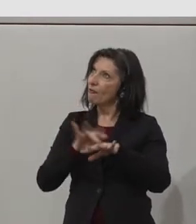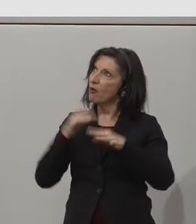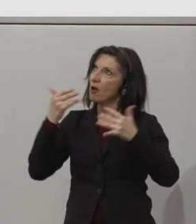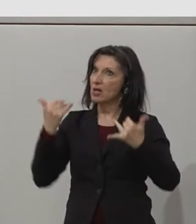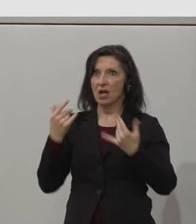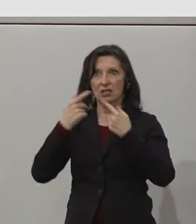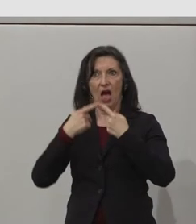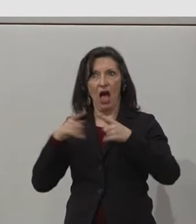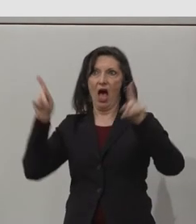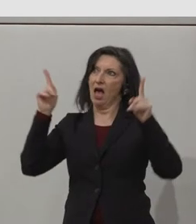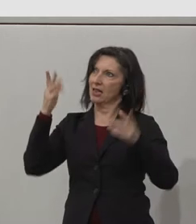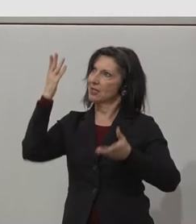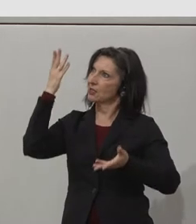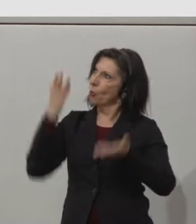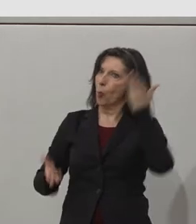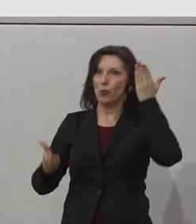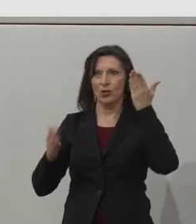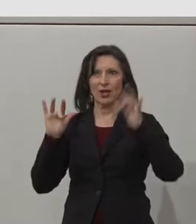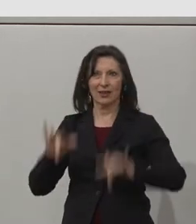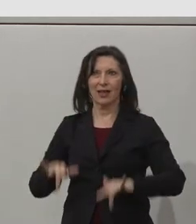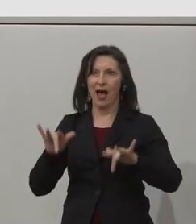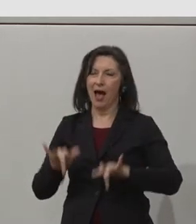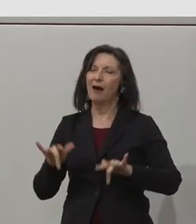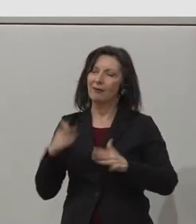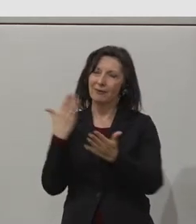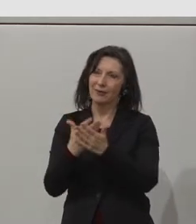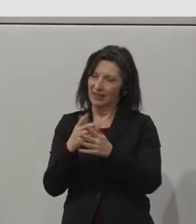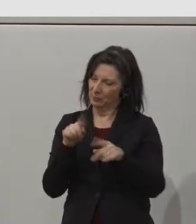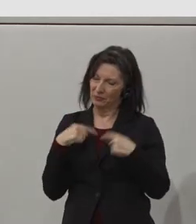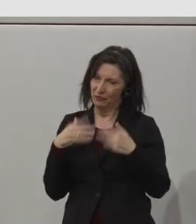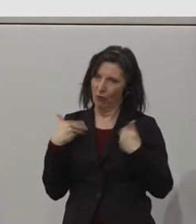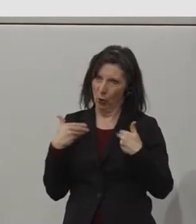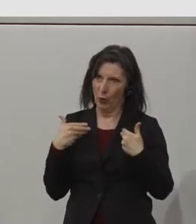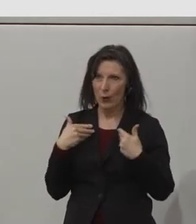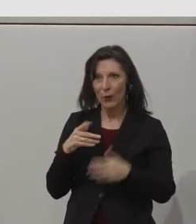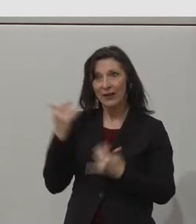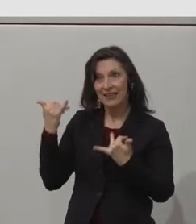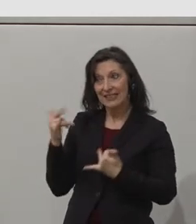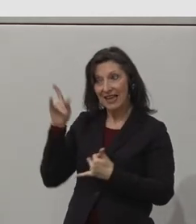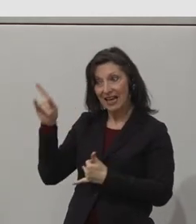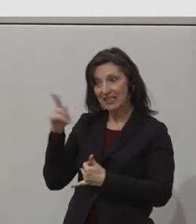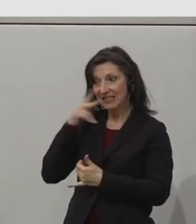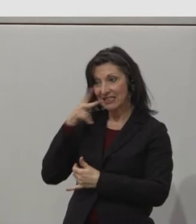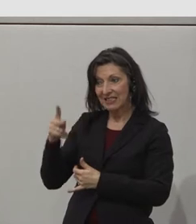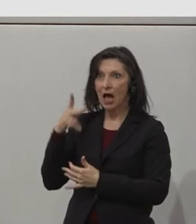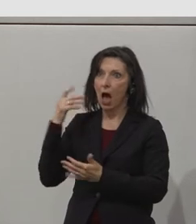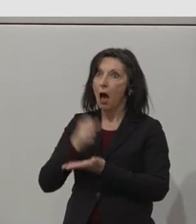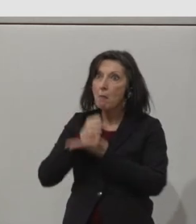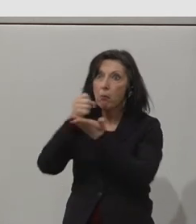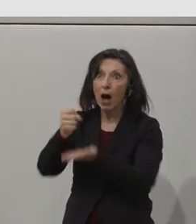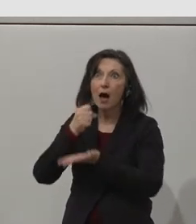next slide then, some of the awards, I suppose, that we have received over the past few years.